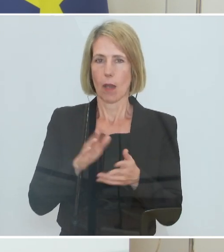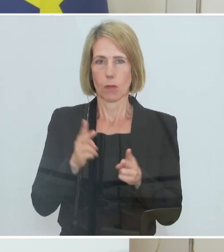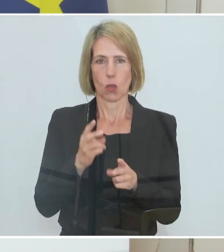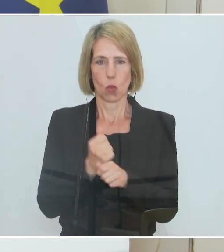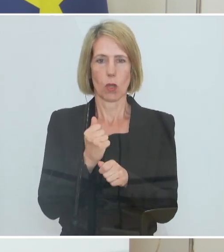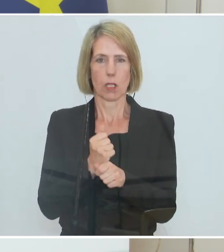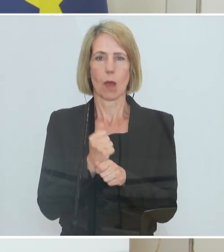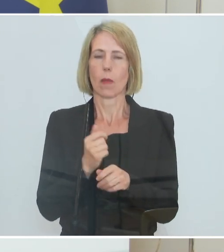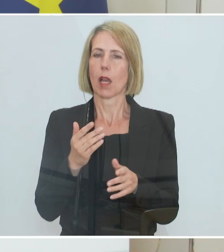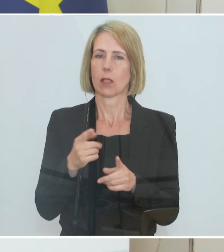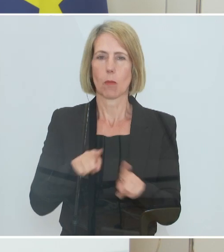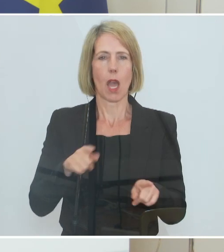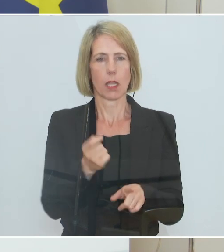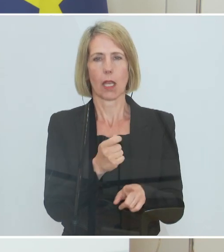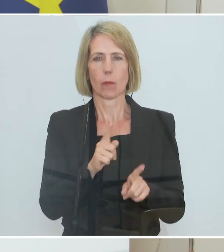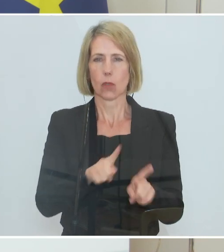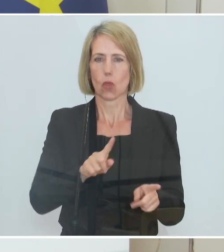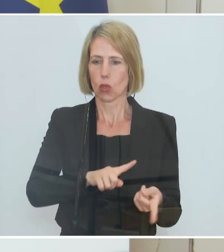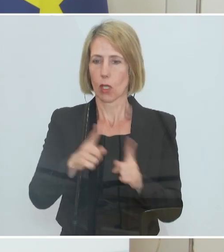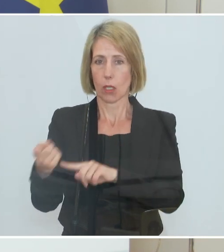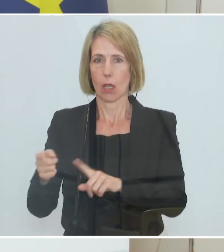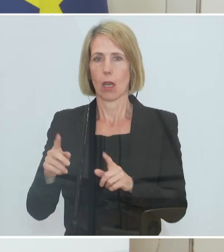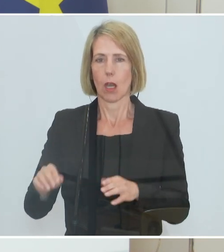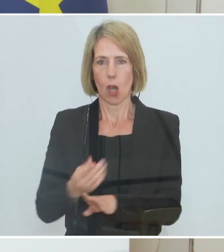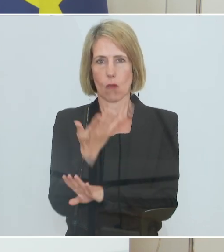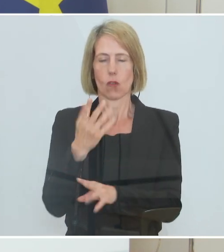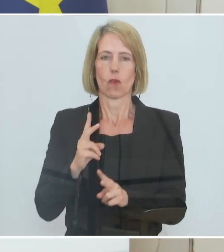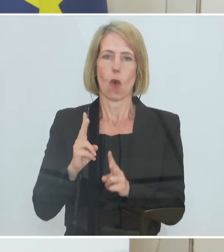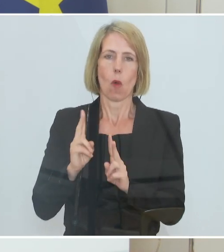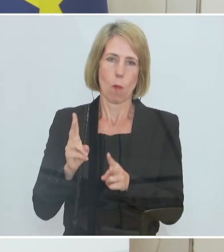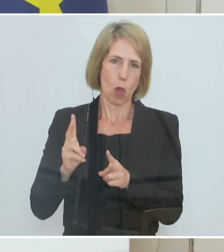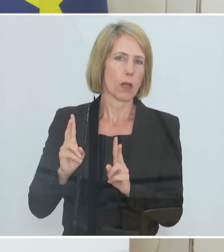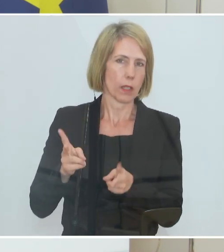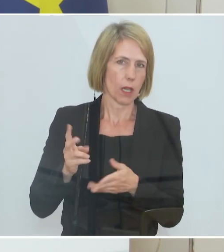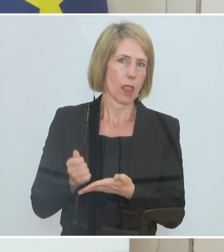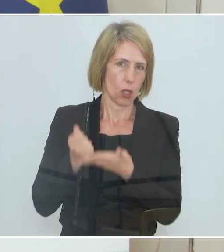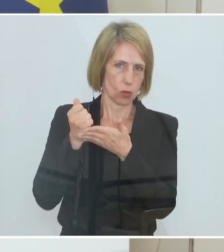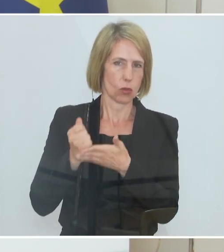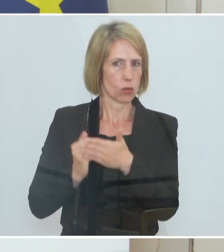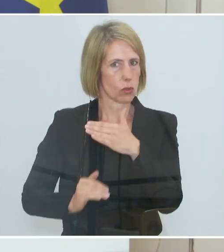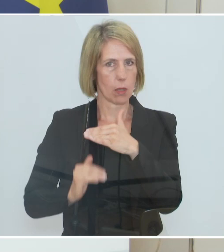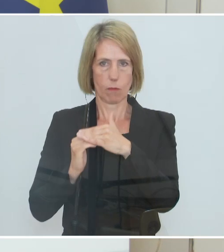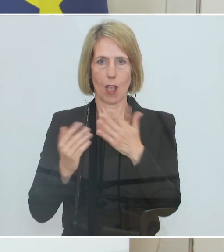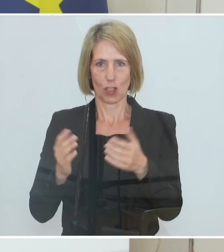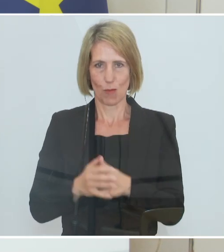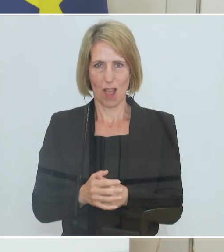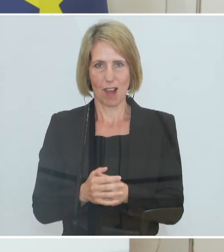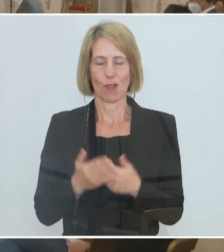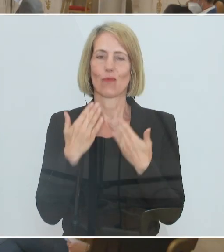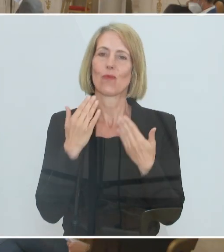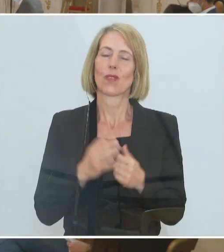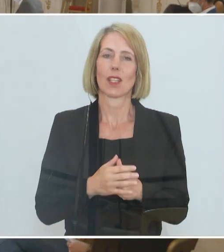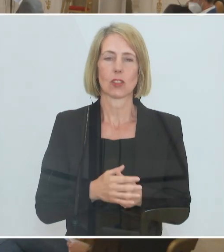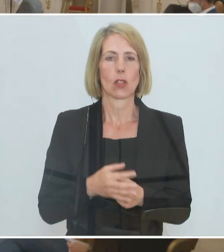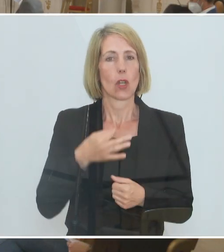sich befindet, sondern dass damit der Aufschwung auch maximal unterstützt wird. Vielen Dank. Danke, Herr Arbeitsminister. Frau